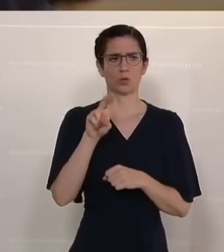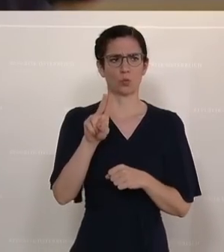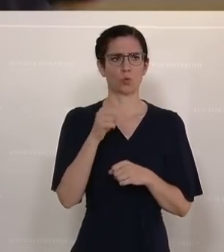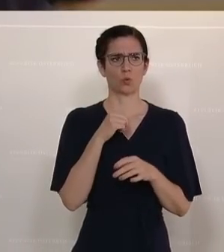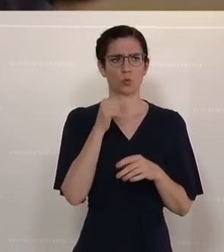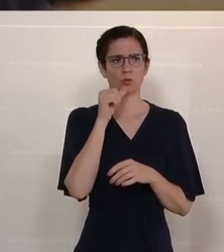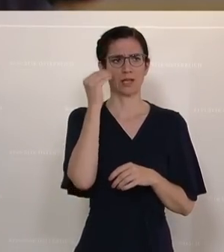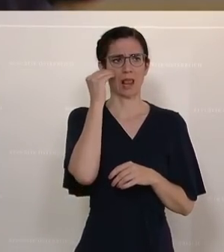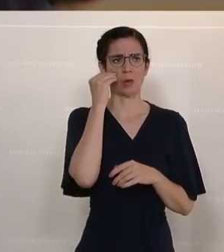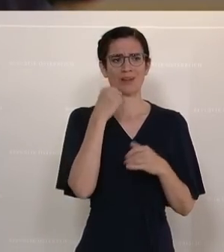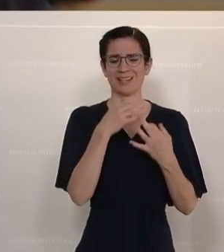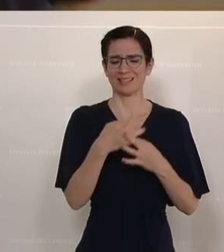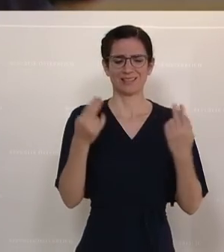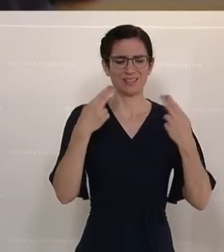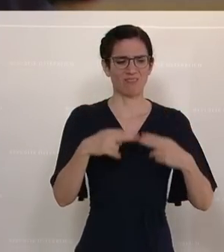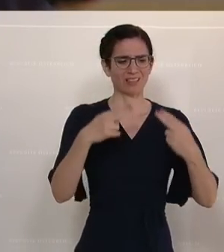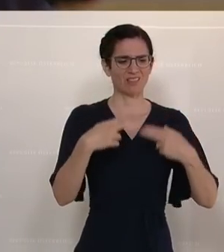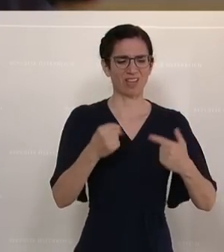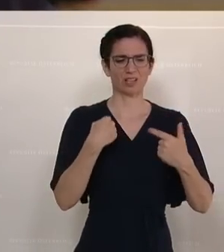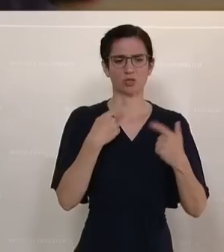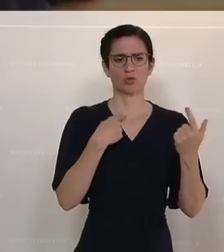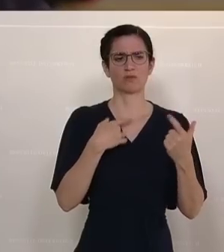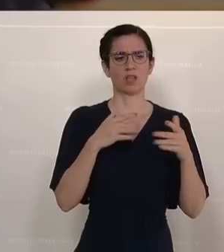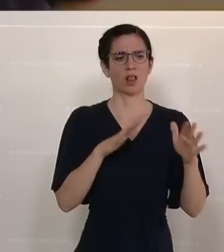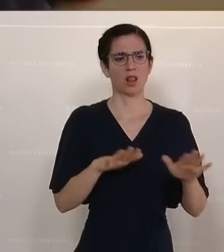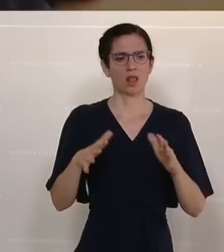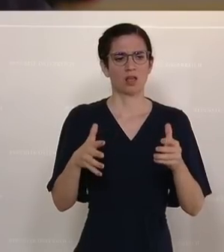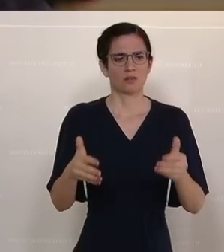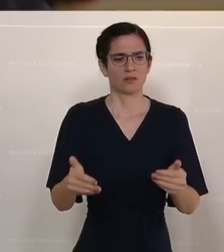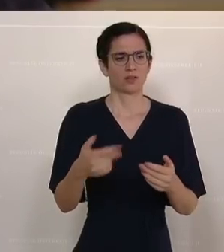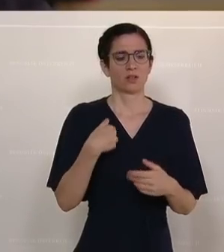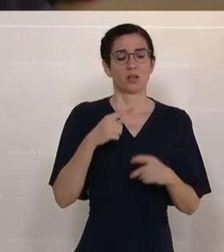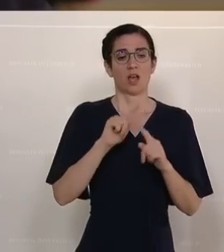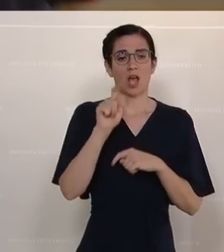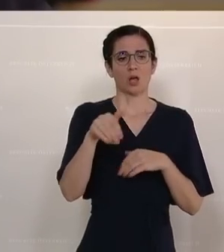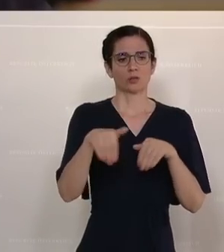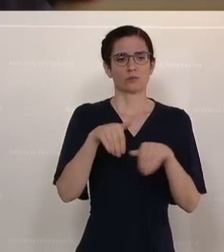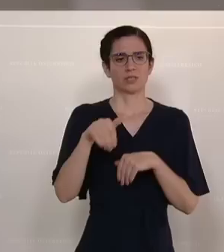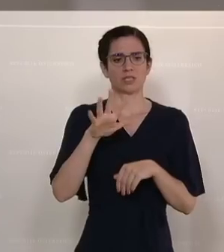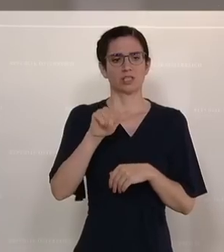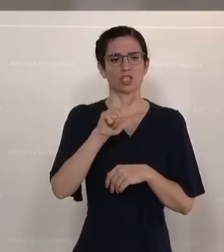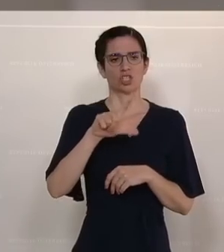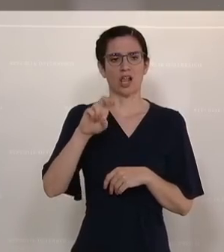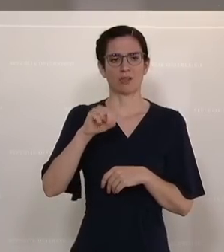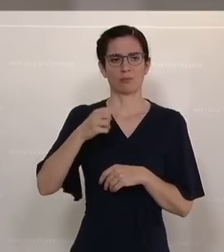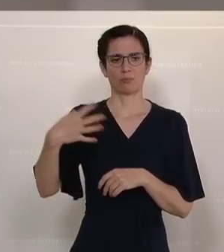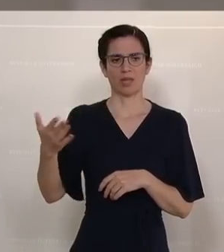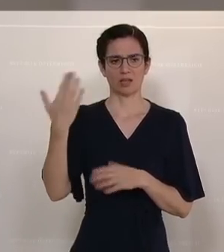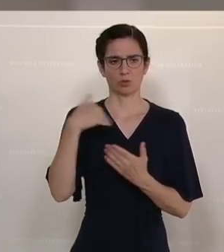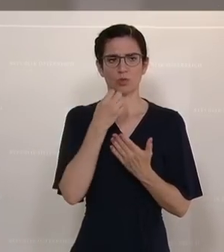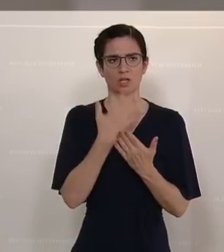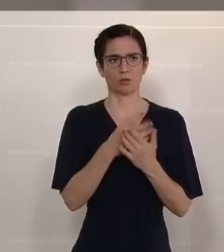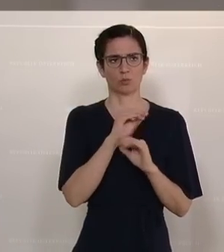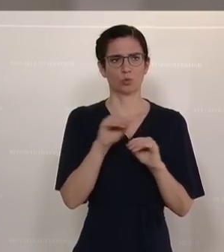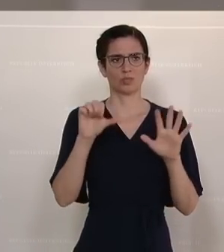Das ist ja unglaublich, dass hier nichts zustande kommt. Wir haben gerade auch im Gespräch mit Außenminister Schallenberg, der zugegeben hat, Ja, es gibt in Österreich nur